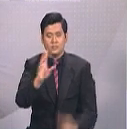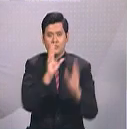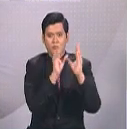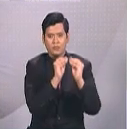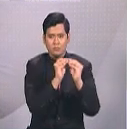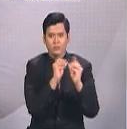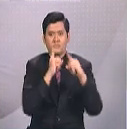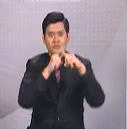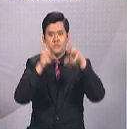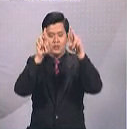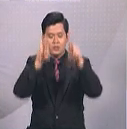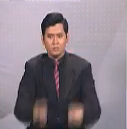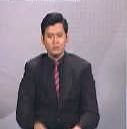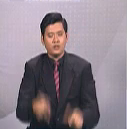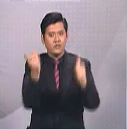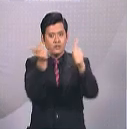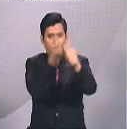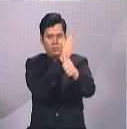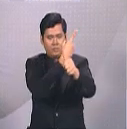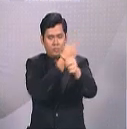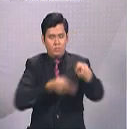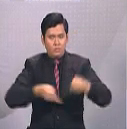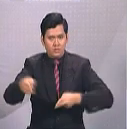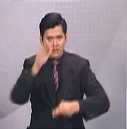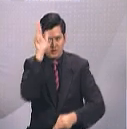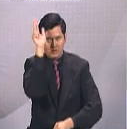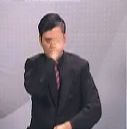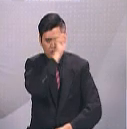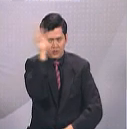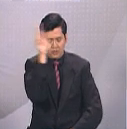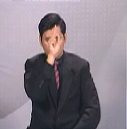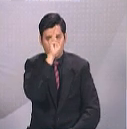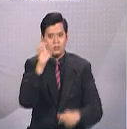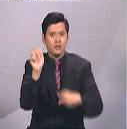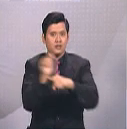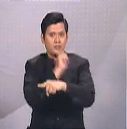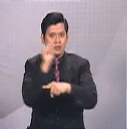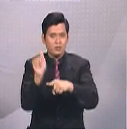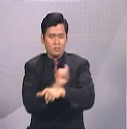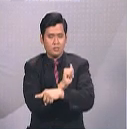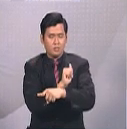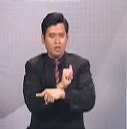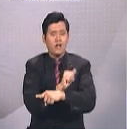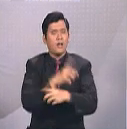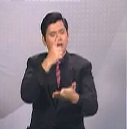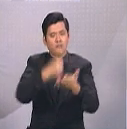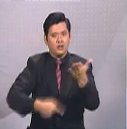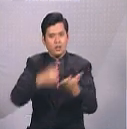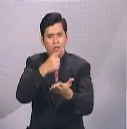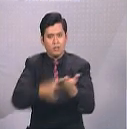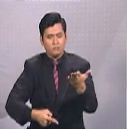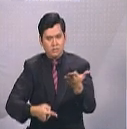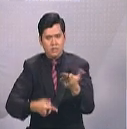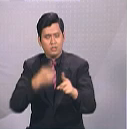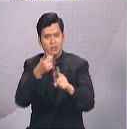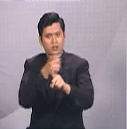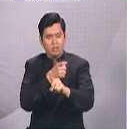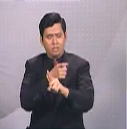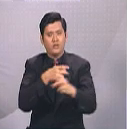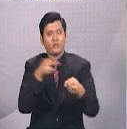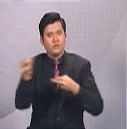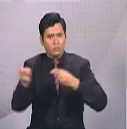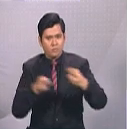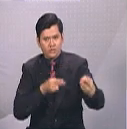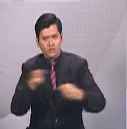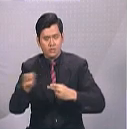mengutamakan urusan penting kerajaan terlebih dahulu seperti diamalkan selama ini. Sebarang usul pembangkang perlu menunggu urusan kerajaan